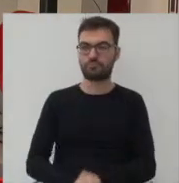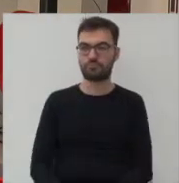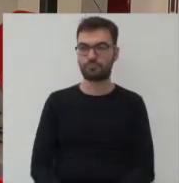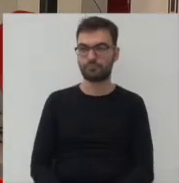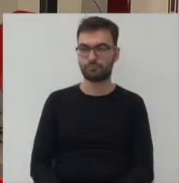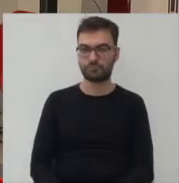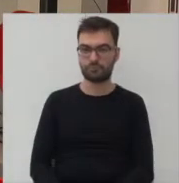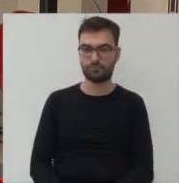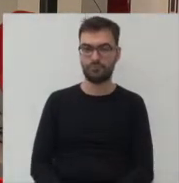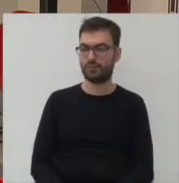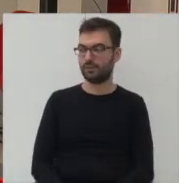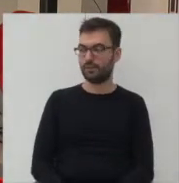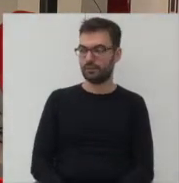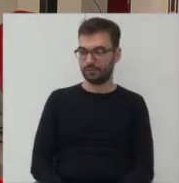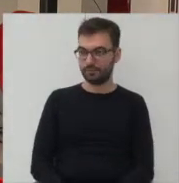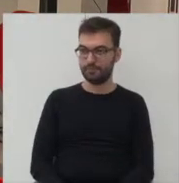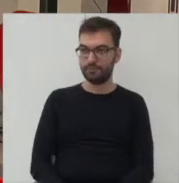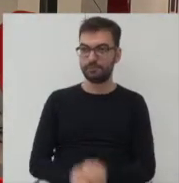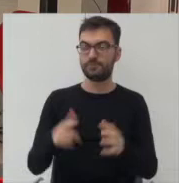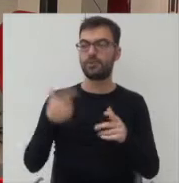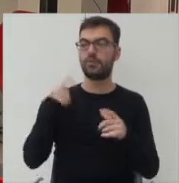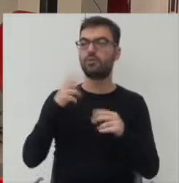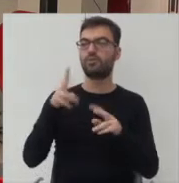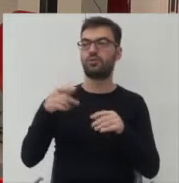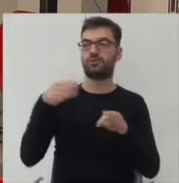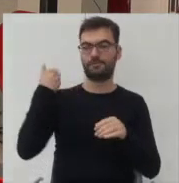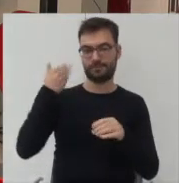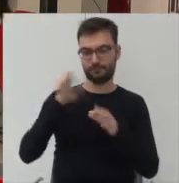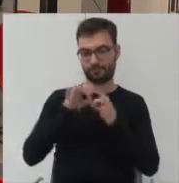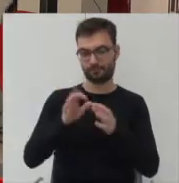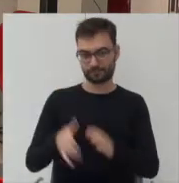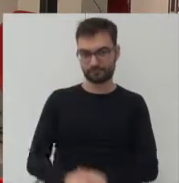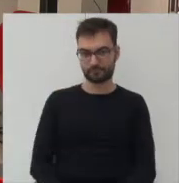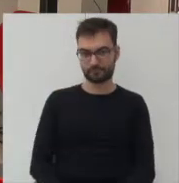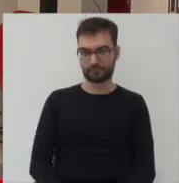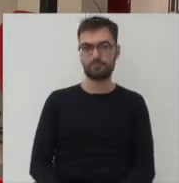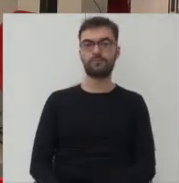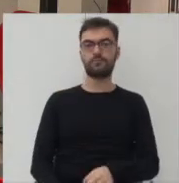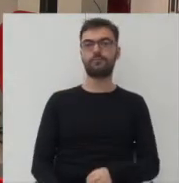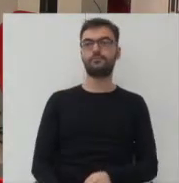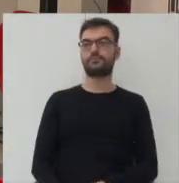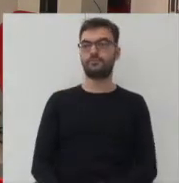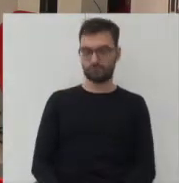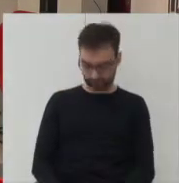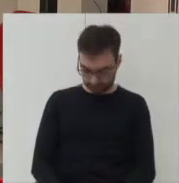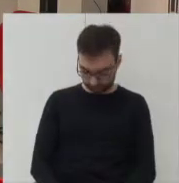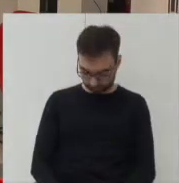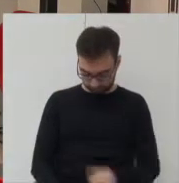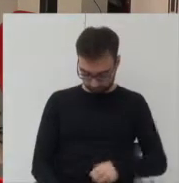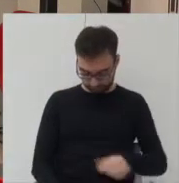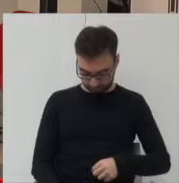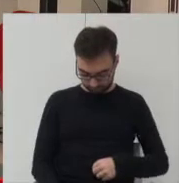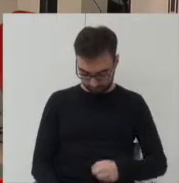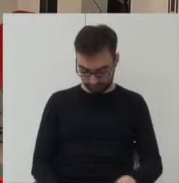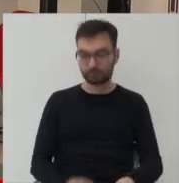ale też, które mogły być realizowane ze strony panelistów, których za chwilę zaprosimy do dyskusji. Powiem o jednej rzeczy. Tak naprawdę